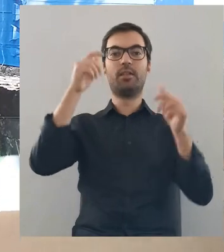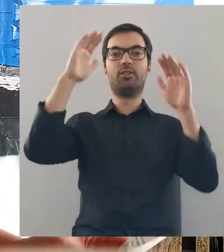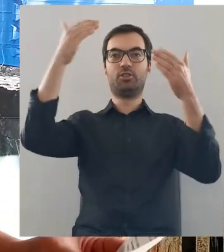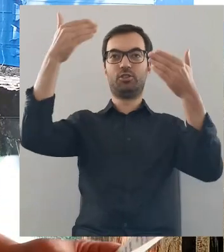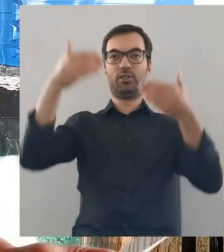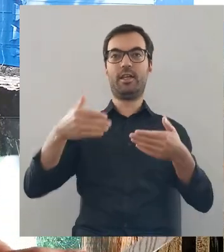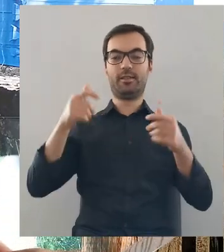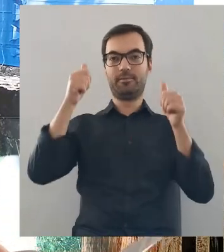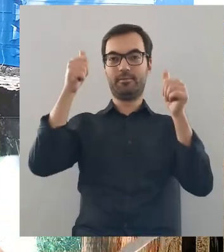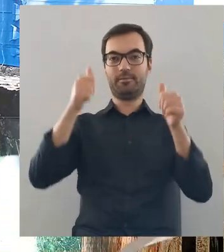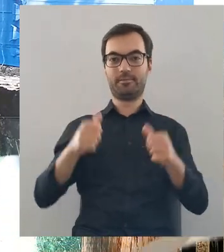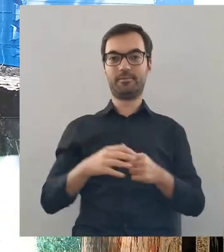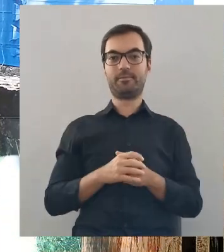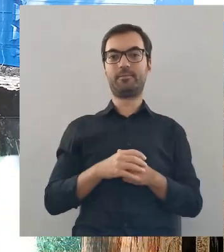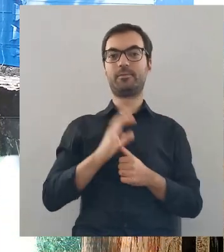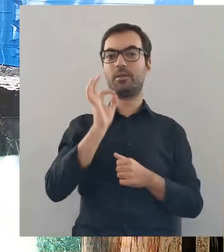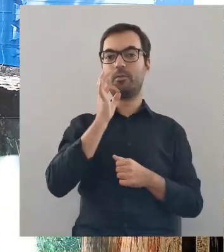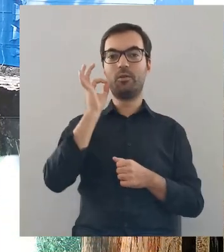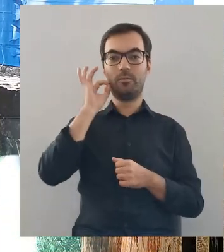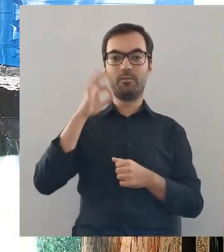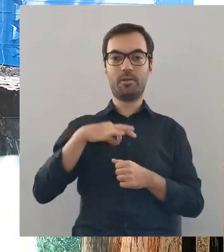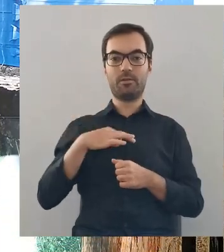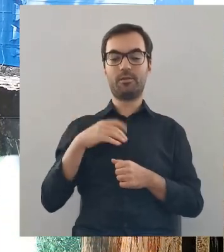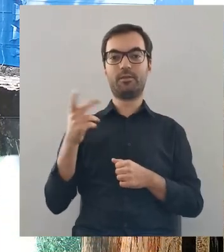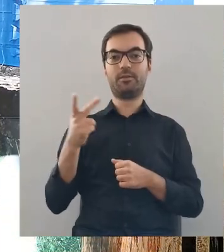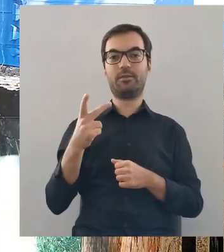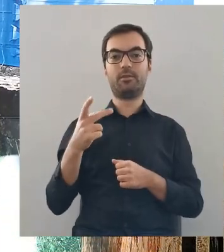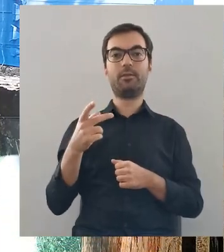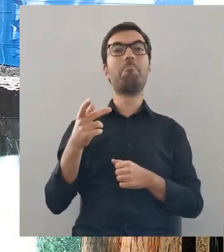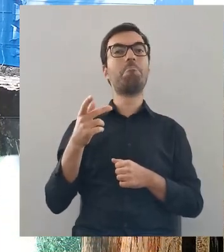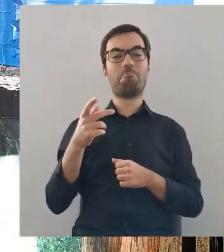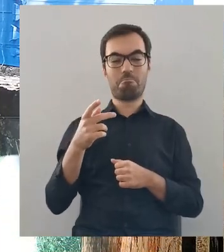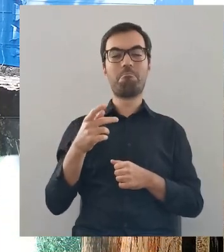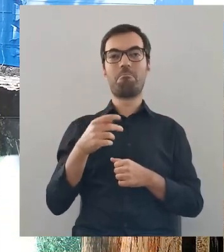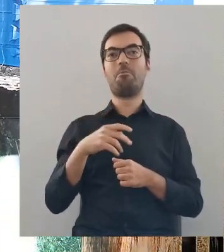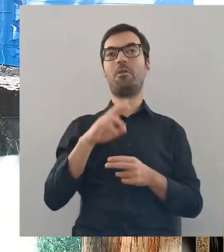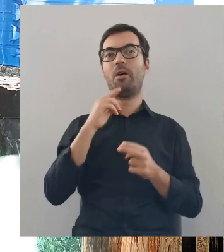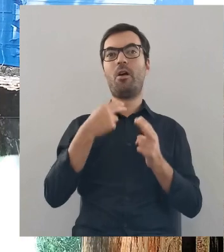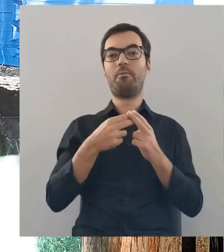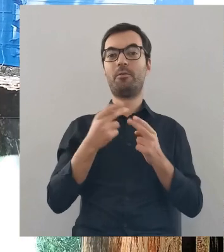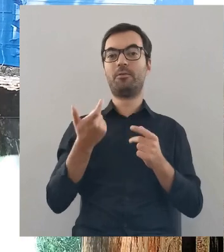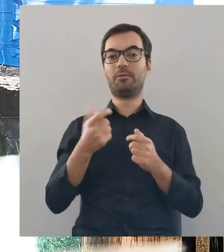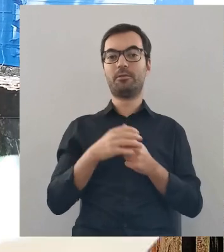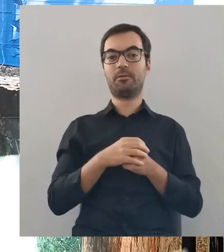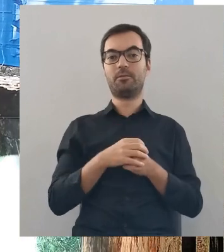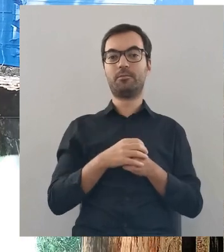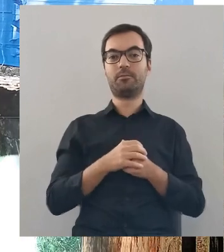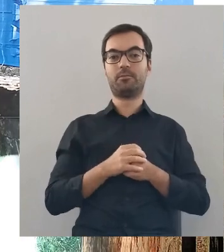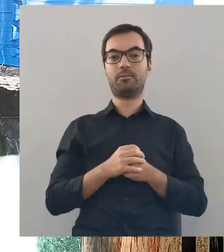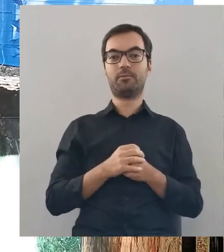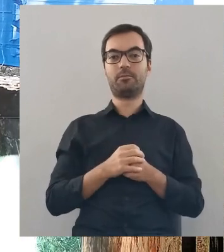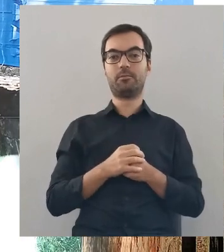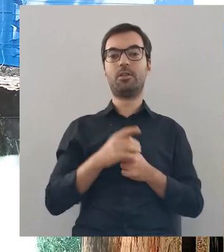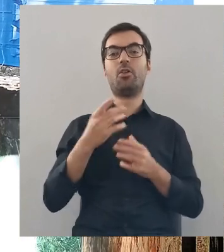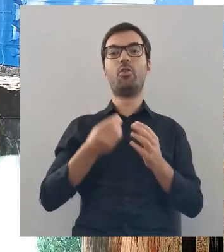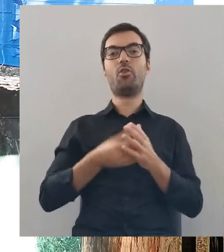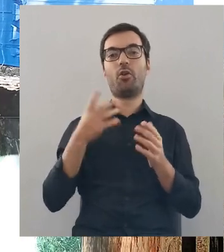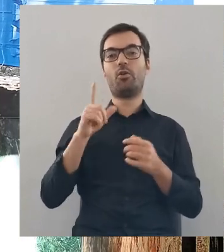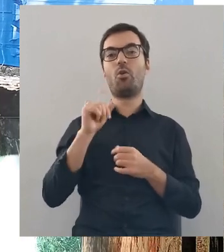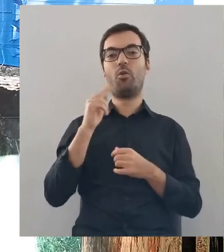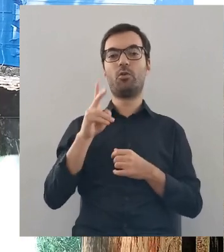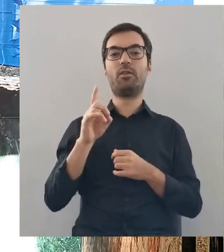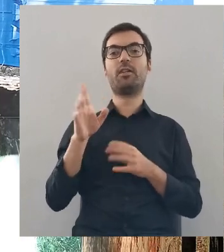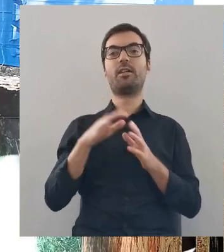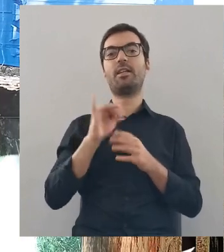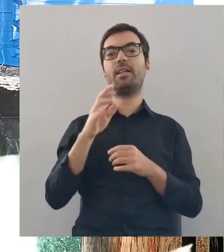panie obraz na ścianie. Młodziutkie panie nie były dłużne i odpowiedziały poecie tak.